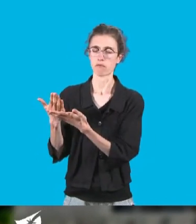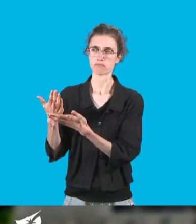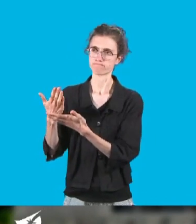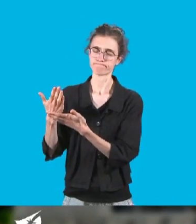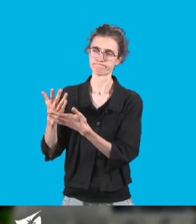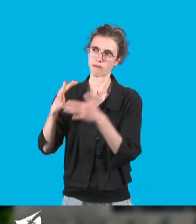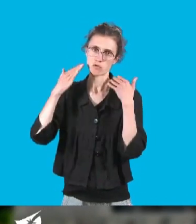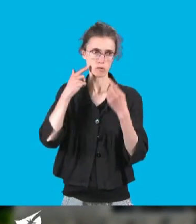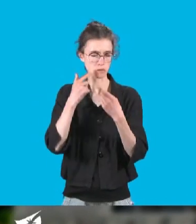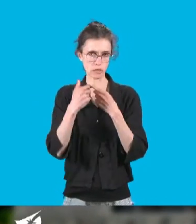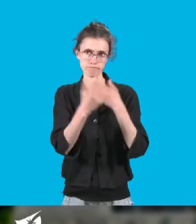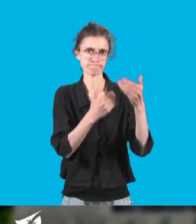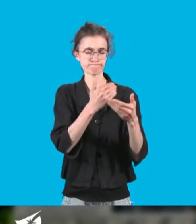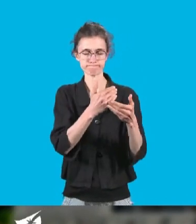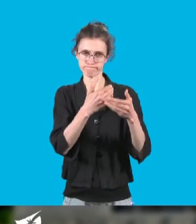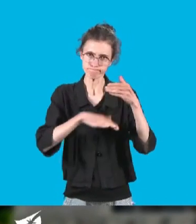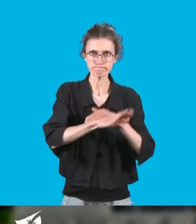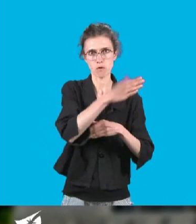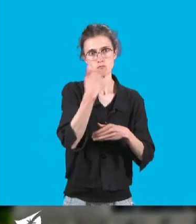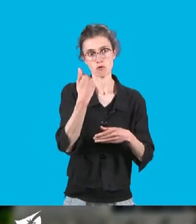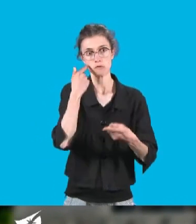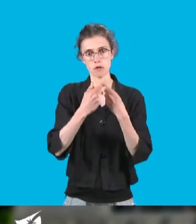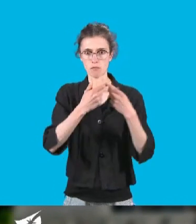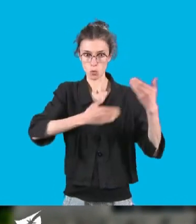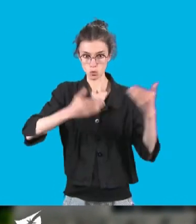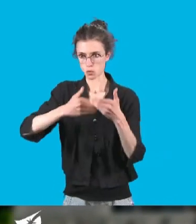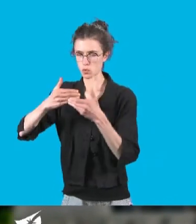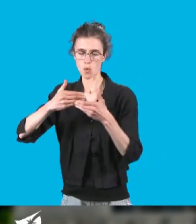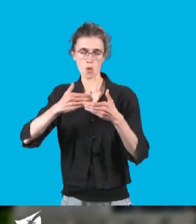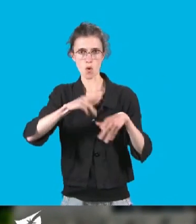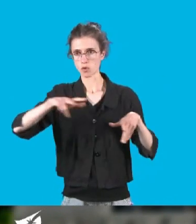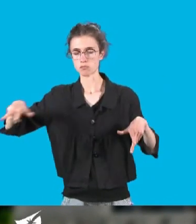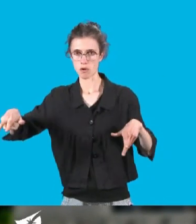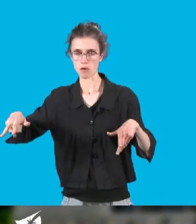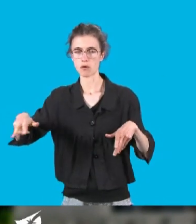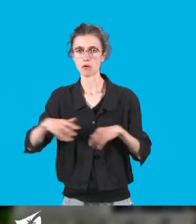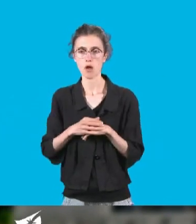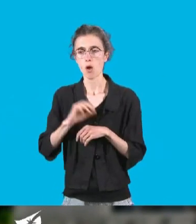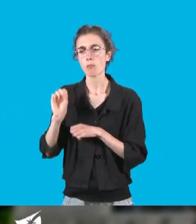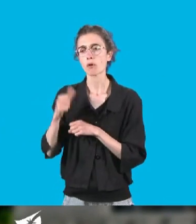satisfaisant pour une première année qui voit plus de 1 600 logements repartir.